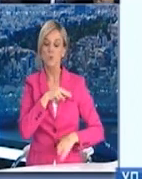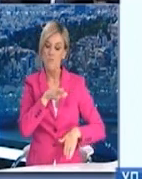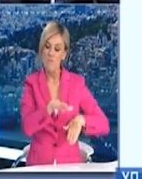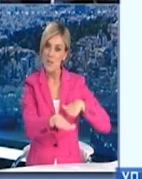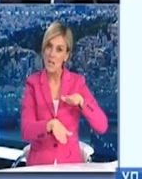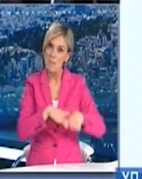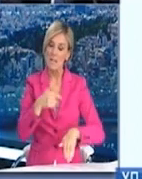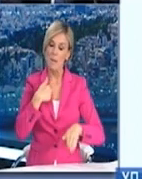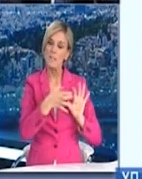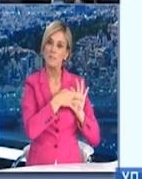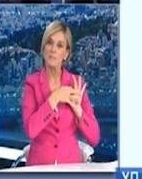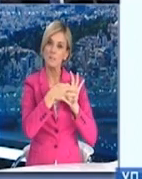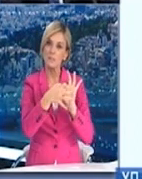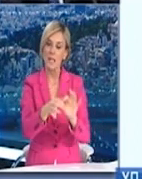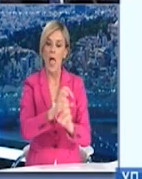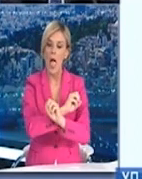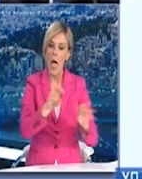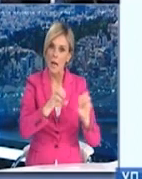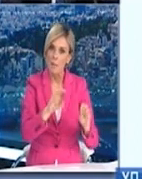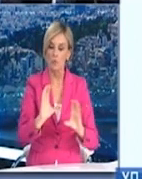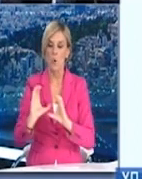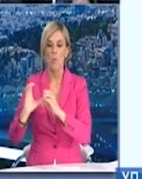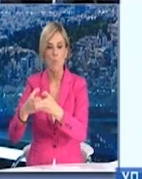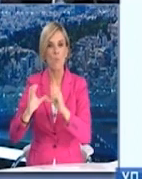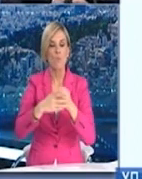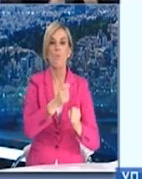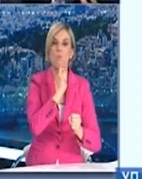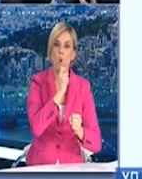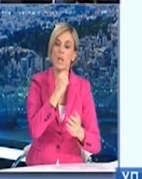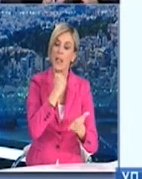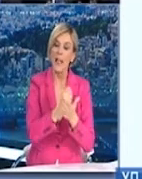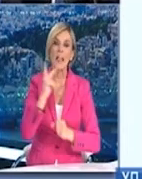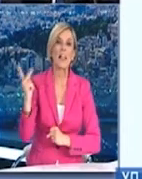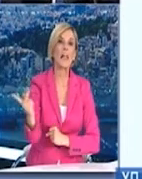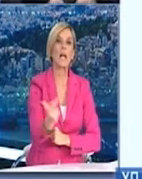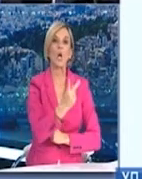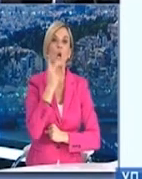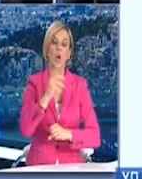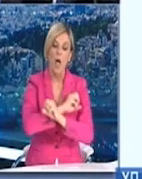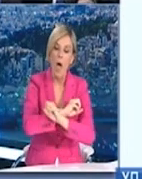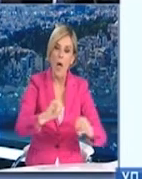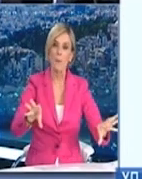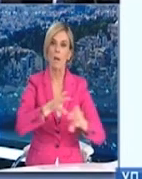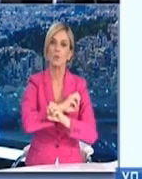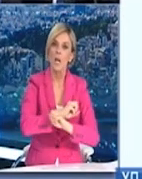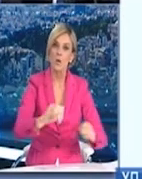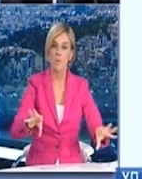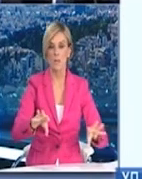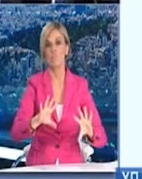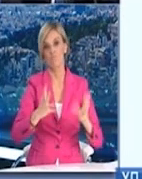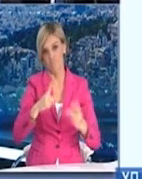συνεχίσουμε να ενημερώνουμε όλα τα κόμματα και την κοινωνία και θα προχωρήσουμε αυτό το πρόσφυγμα, το οποίο δεν είναι καθόλου εύκολο, είναι πολύ δύσκολο, έχει πολλά logistics.